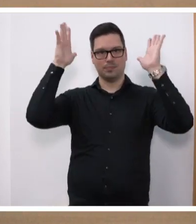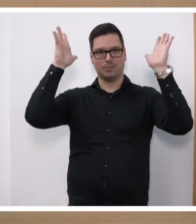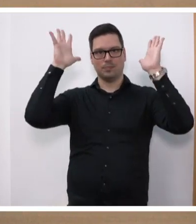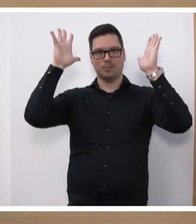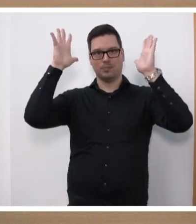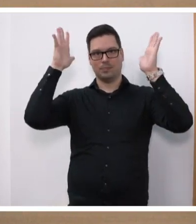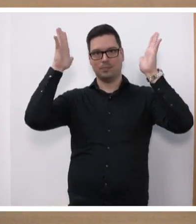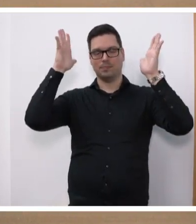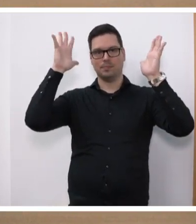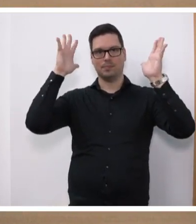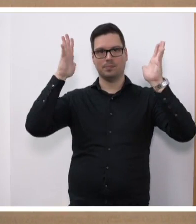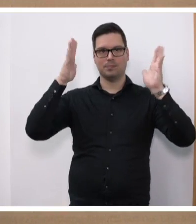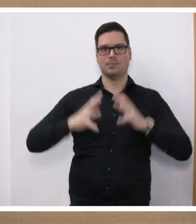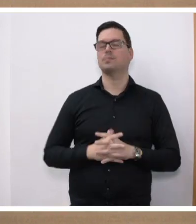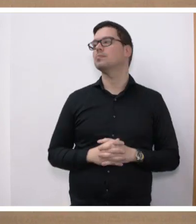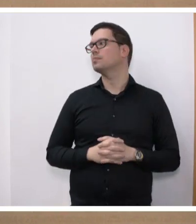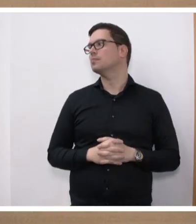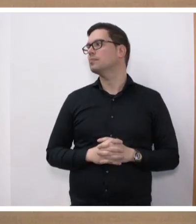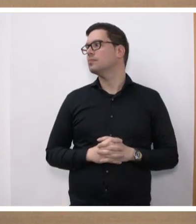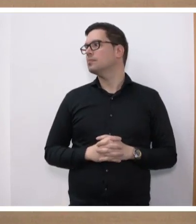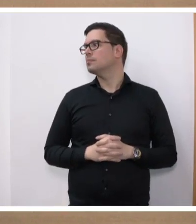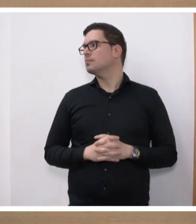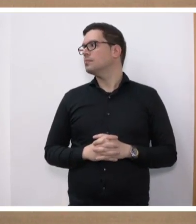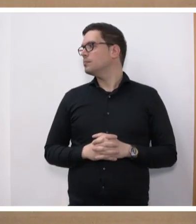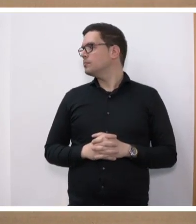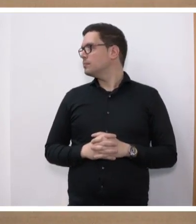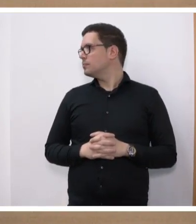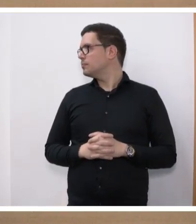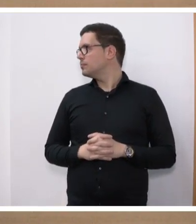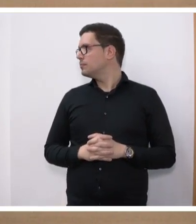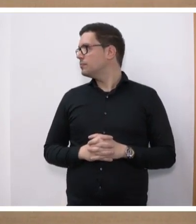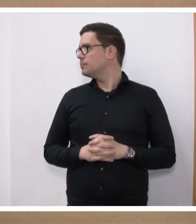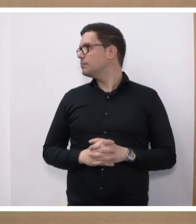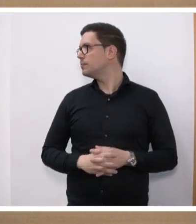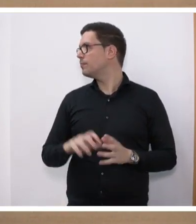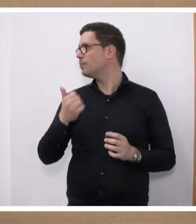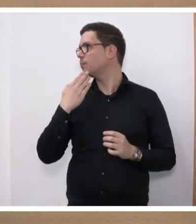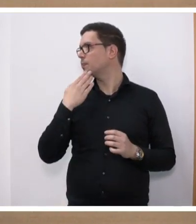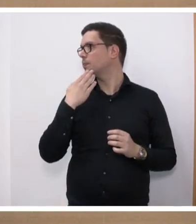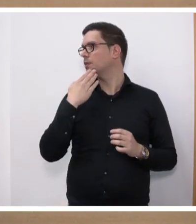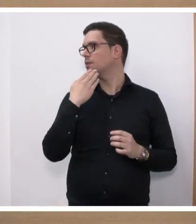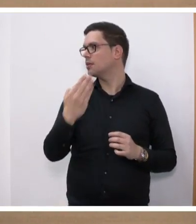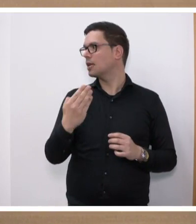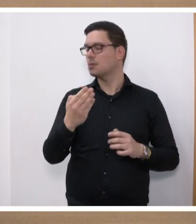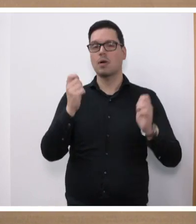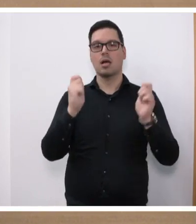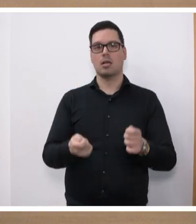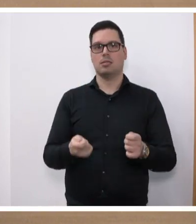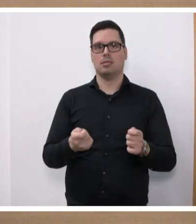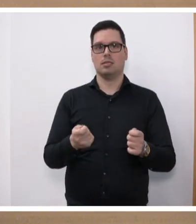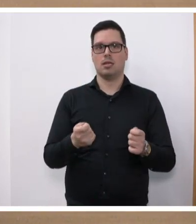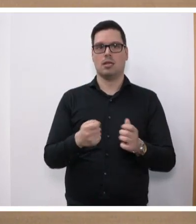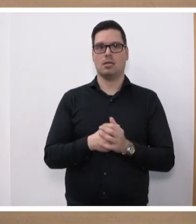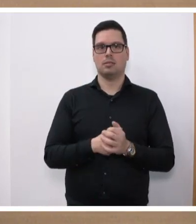irgendwie bremdgesteuert von anderen Zentralen gemacht wird. Ich bin erst mal dankbar für diesen Antrag. Er gibt uns die